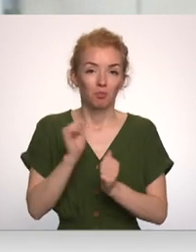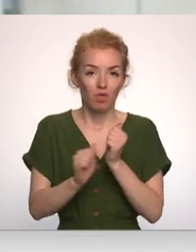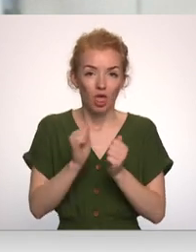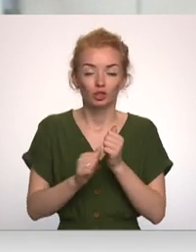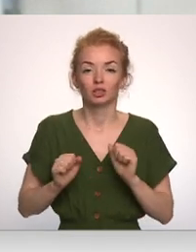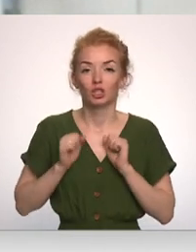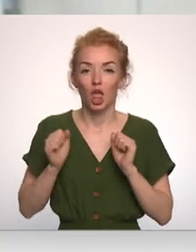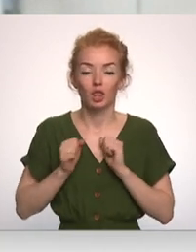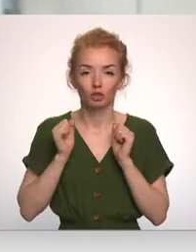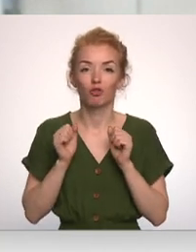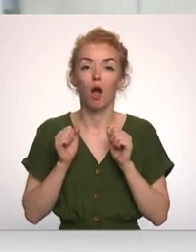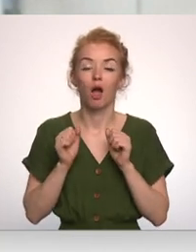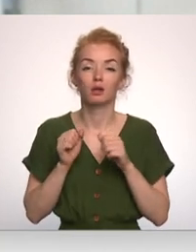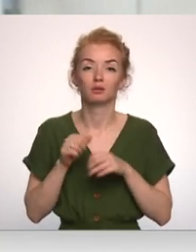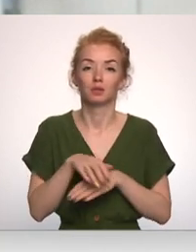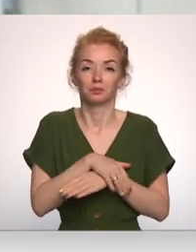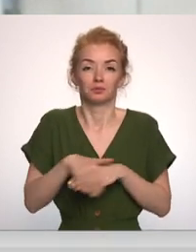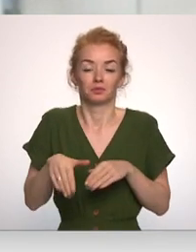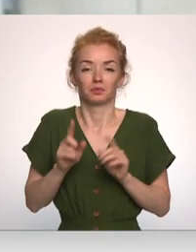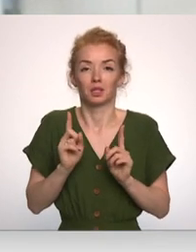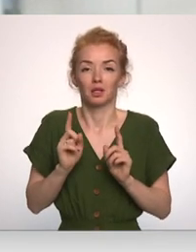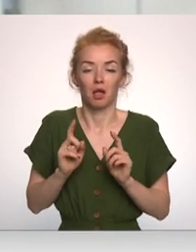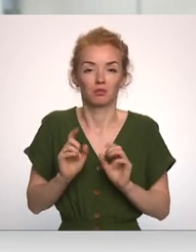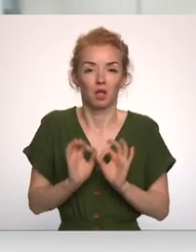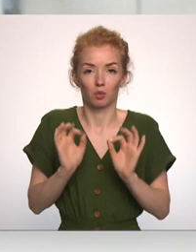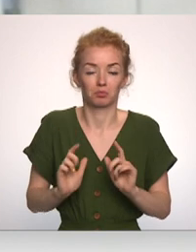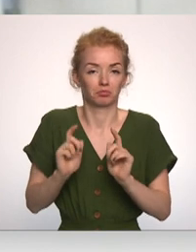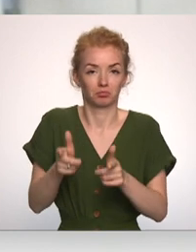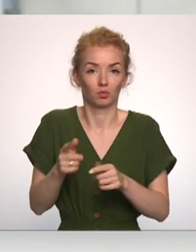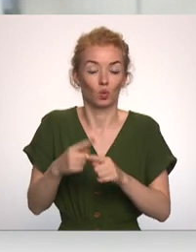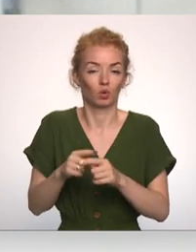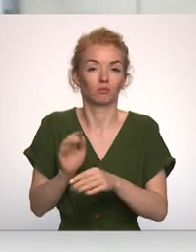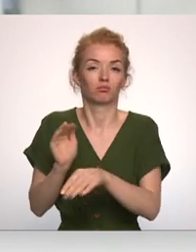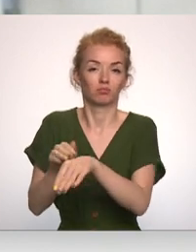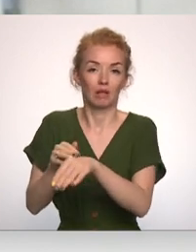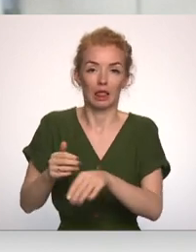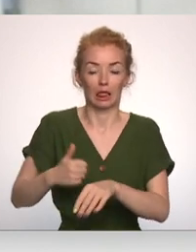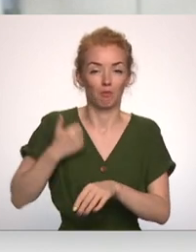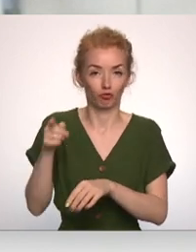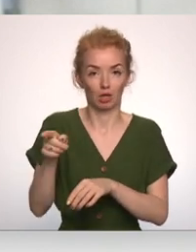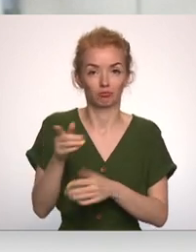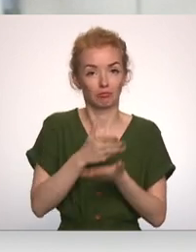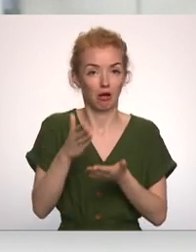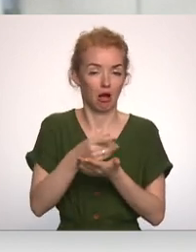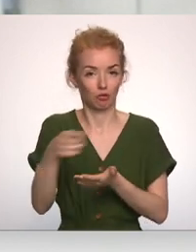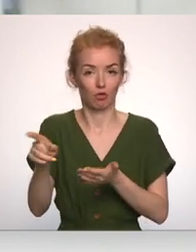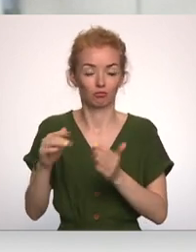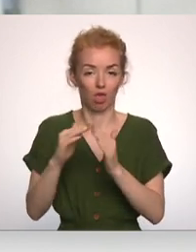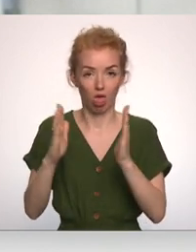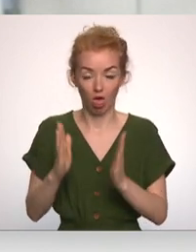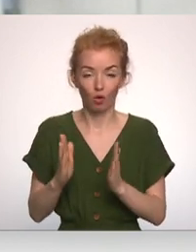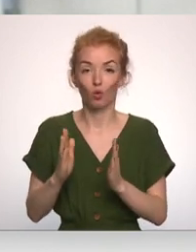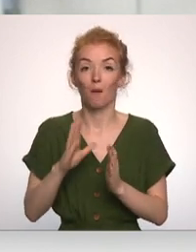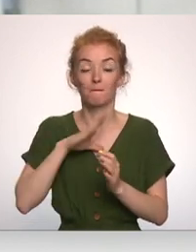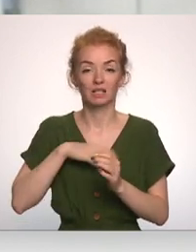aprobežoties tikai ar šos lēmumu sākot, jau daļu uzlikt par pienākumu sakārtot. Tālāk ir